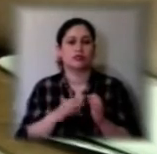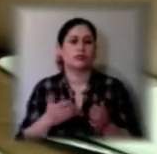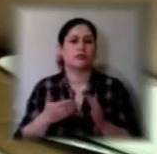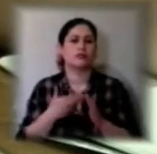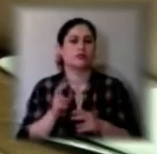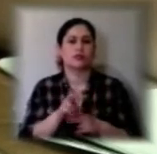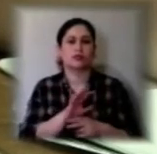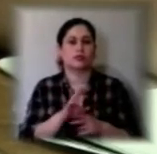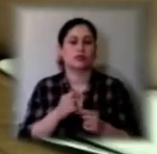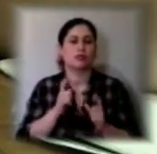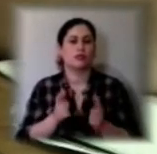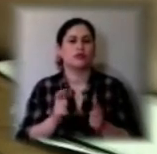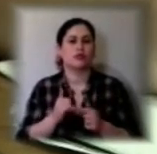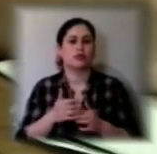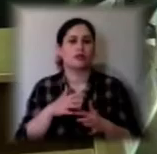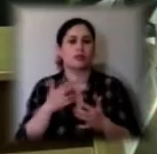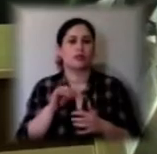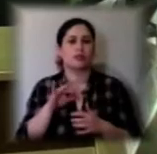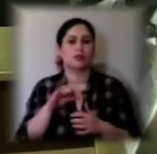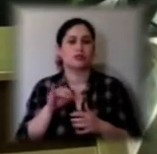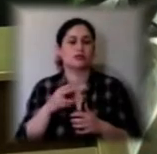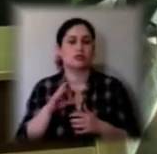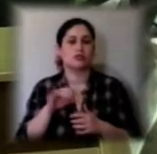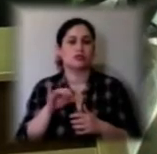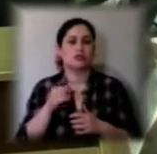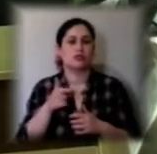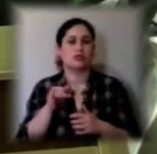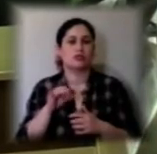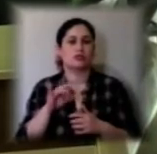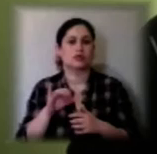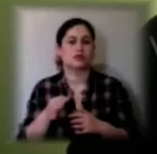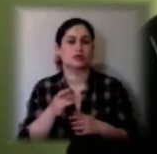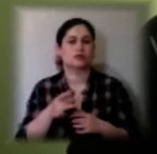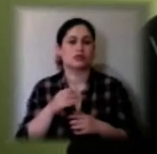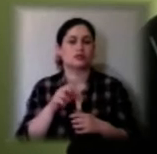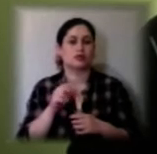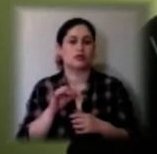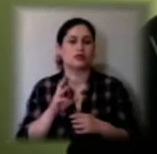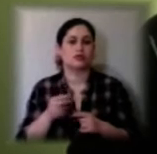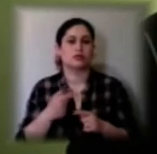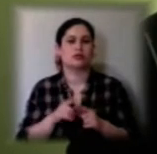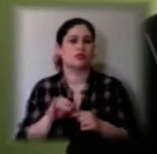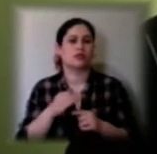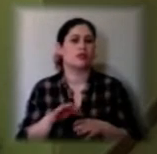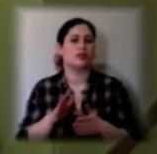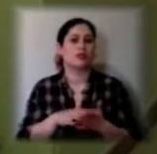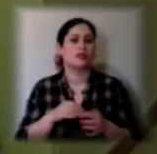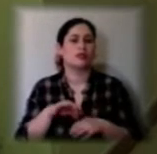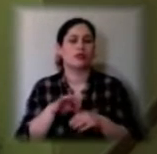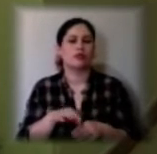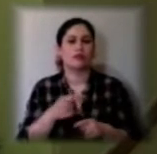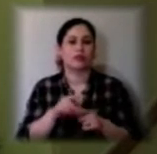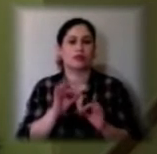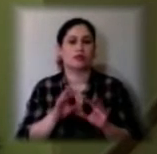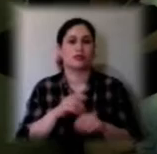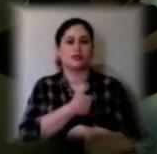по повістках у Великолепетиському, Олександрівському, Горностаєвському районах та Скадовську. Про те, як проходить медкомісія, розповів лікар-експерт